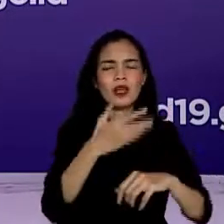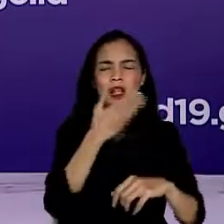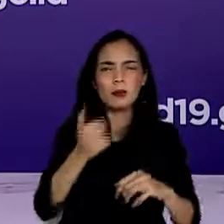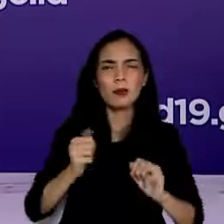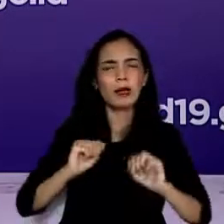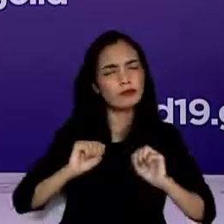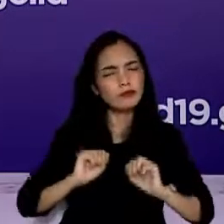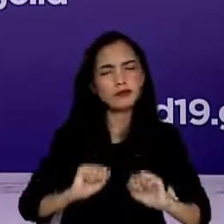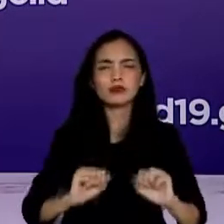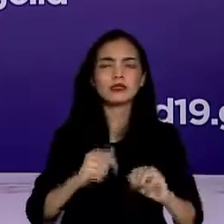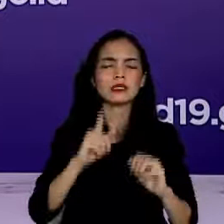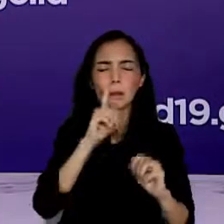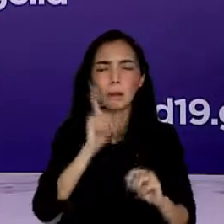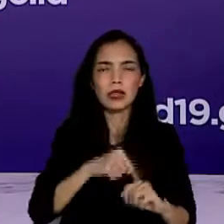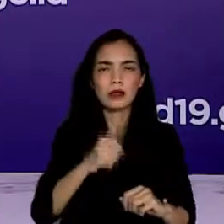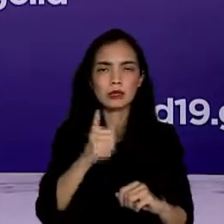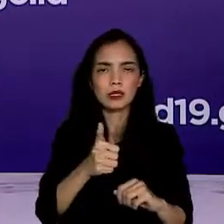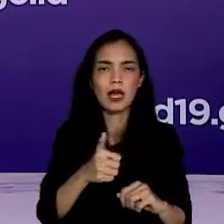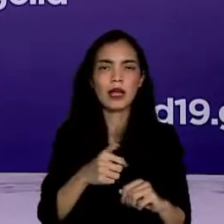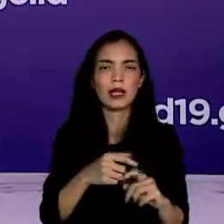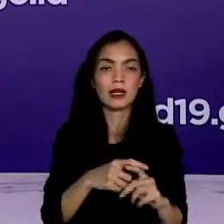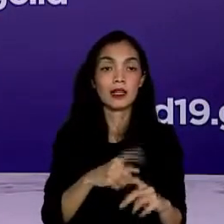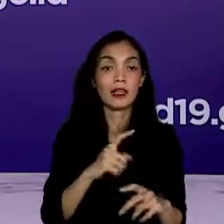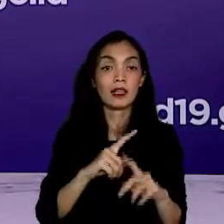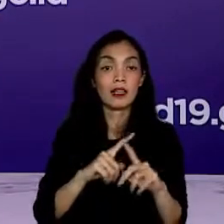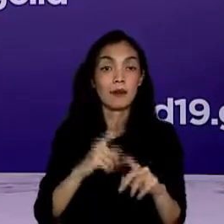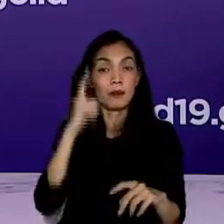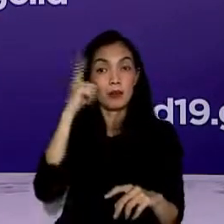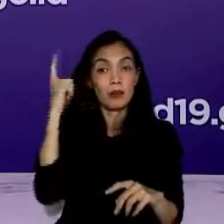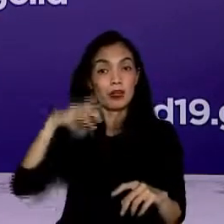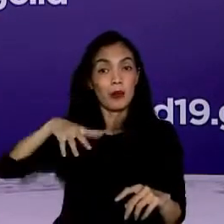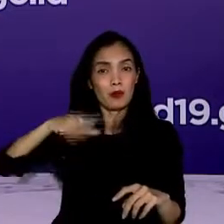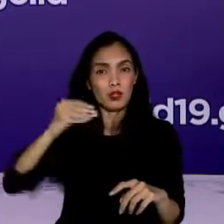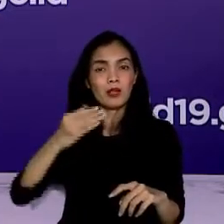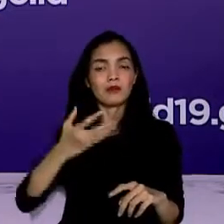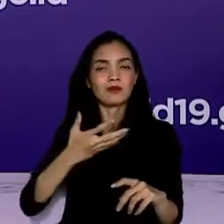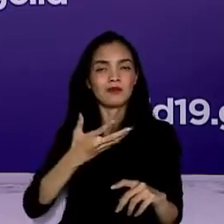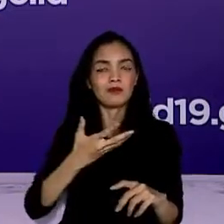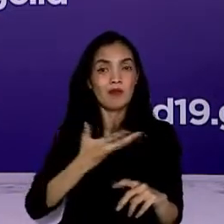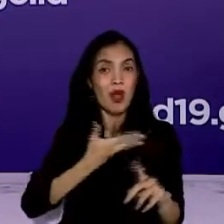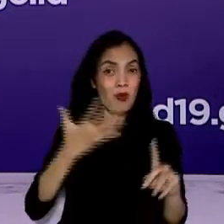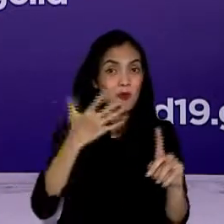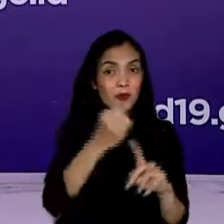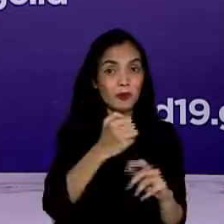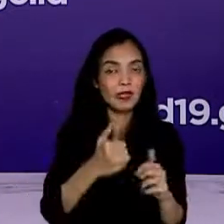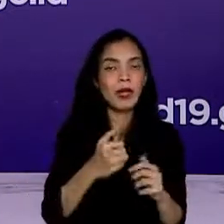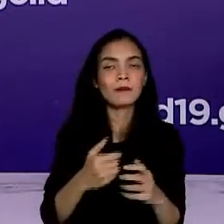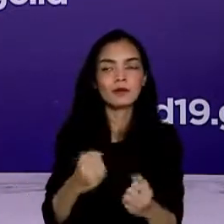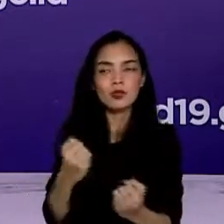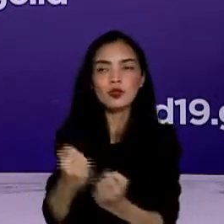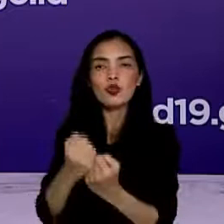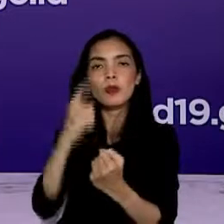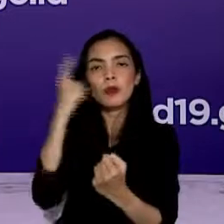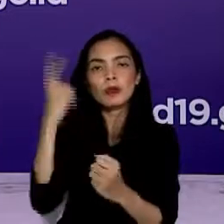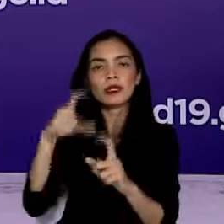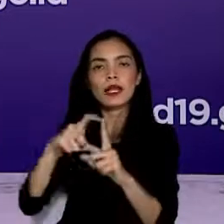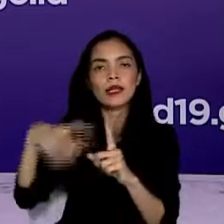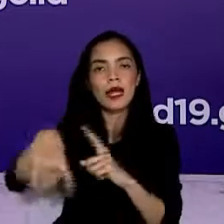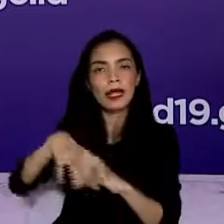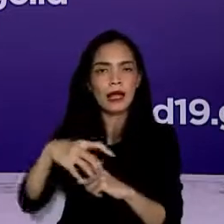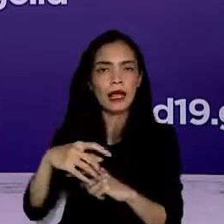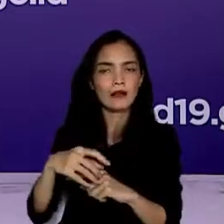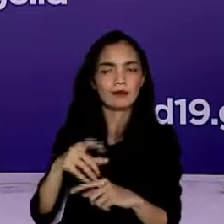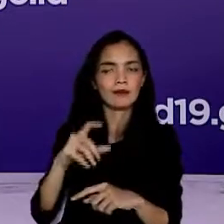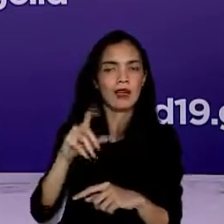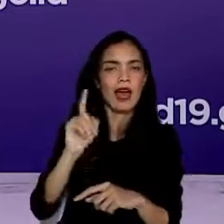secepatnya. Demi merealisasikannya, pemerintah pusat berkomitmen mendukung pemerintah daerah mencapai target upaya 3T,